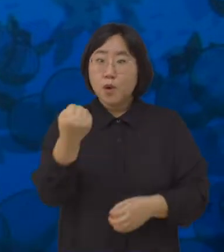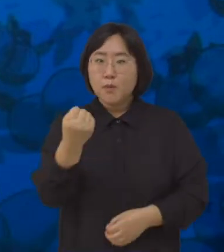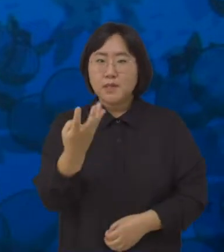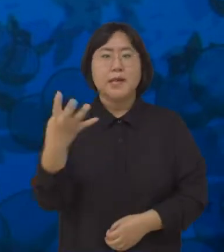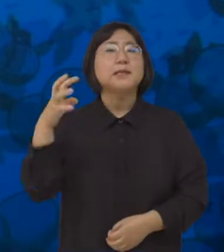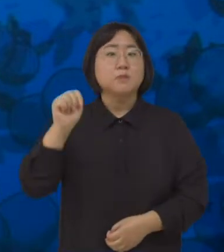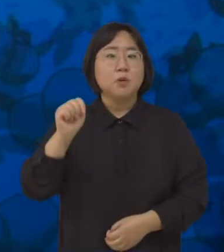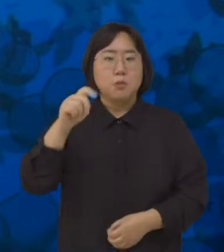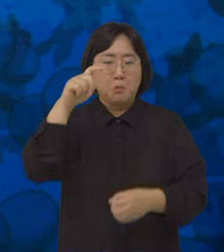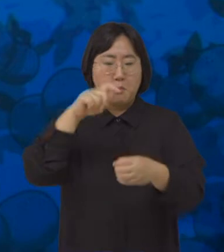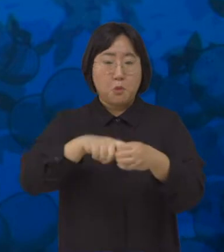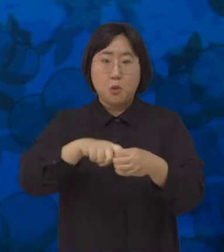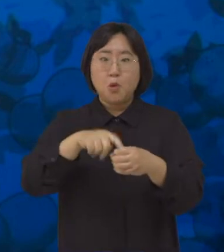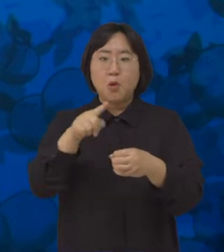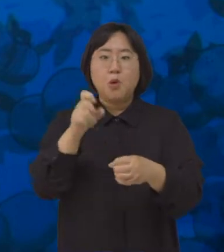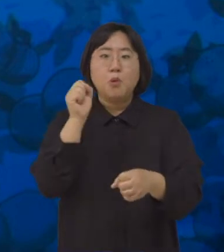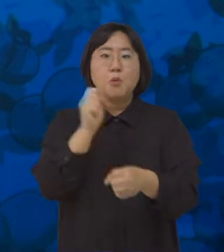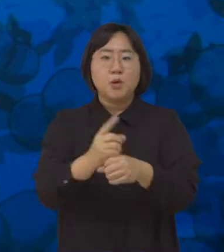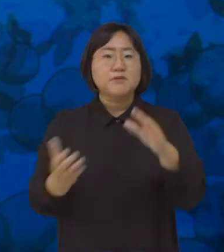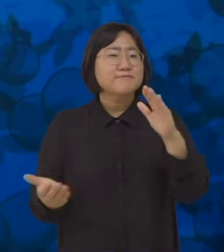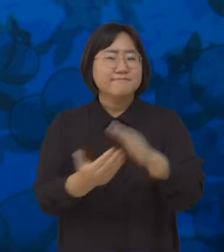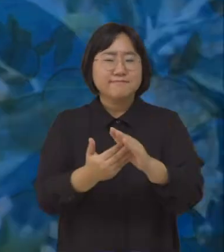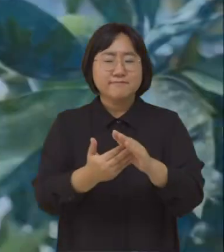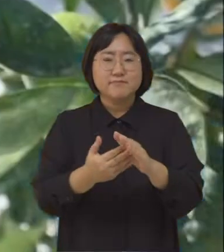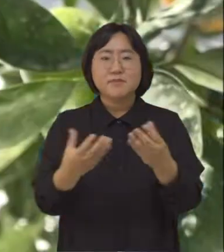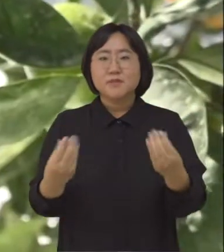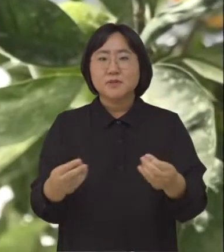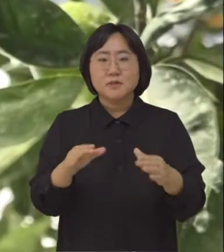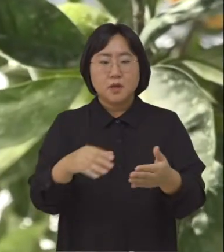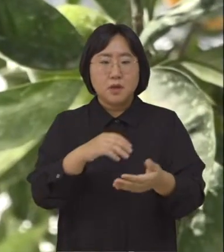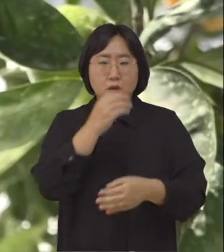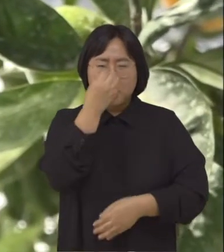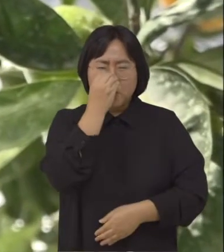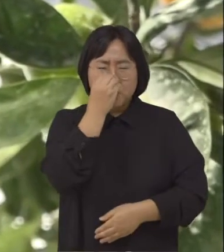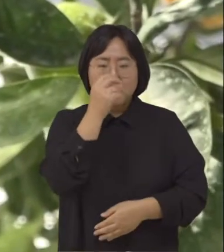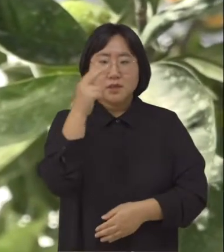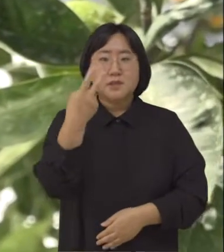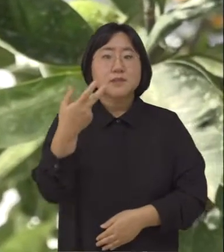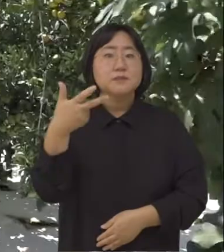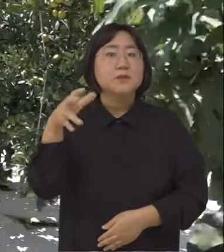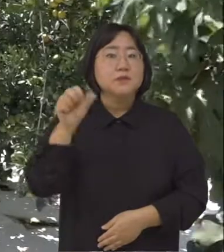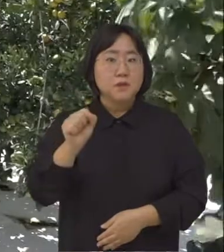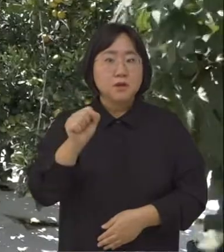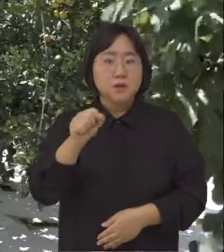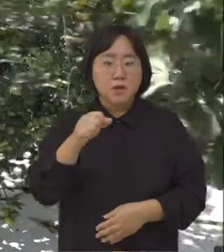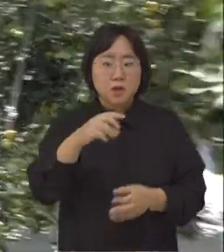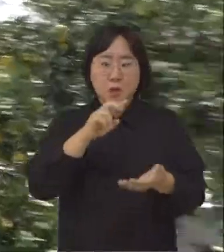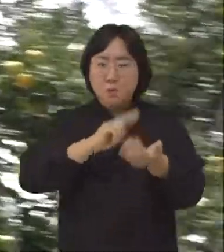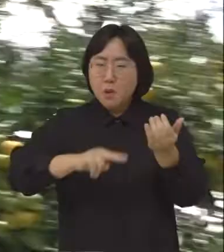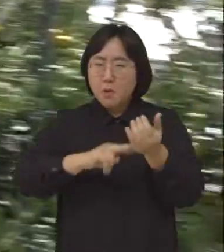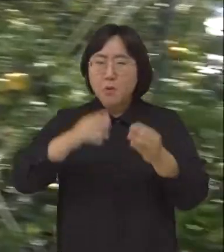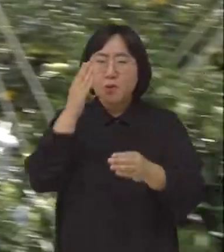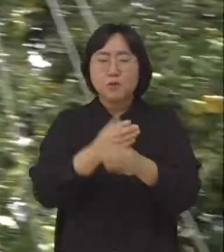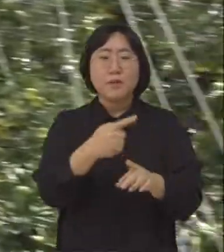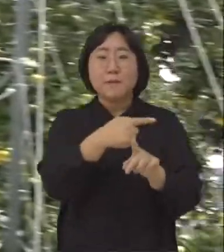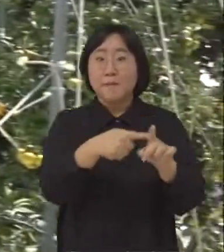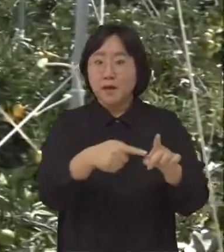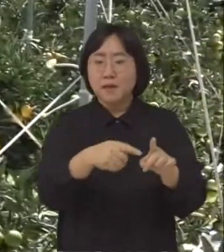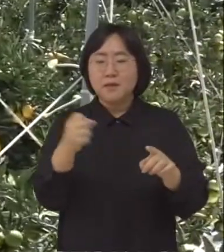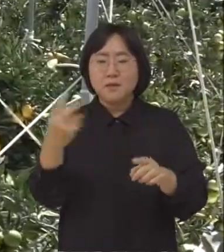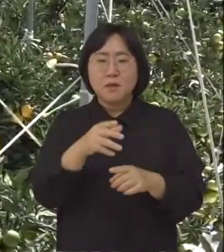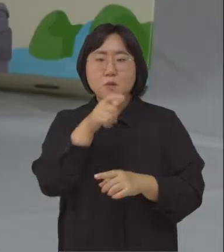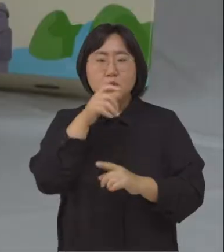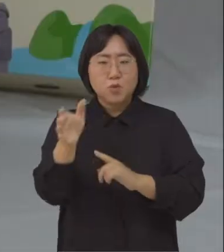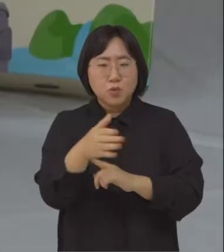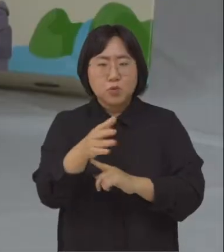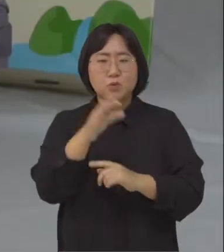달성했습니다. 품목별로 보면 감귤류가 27억 원으로 전체 절반 이상을 차지했고, 그 외